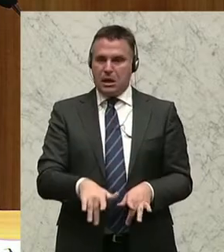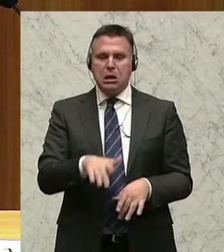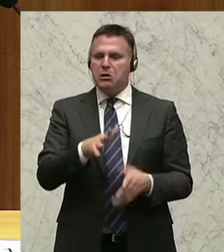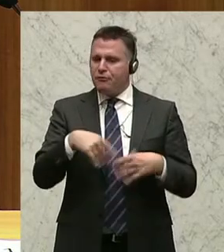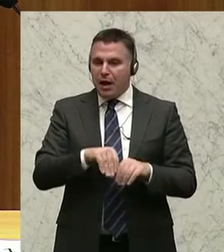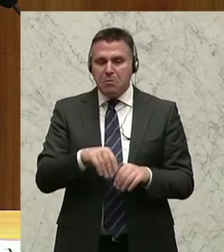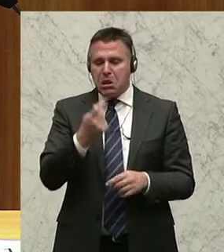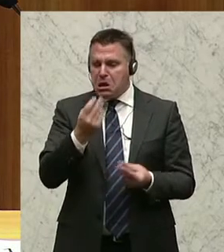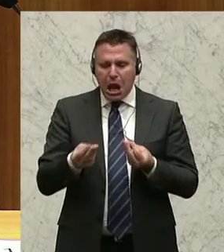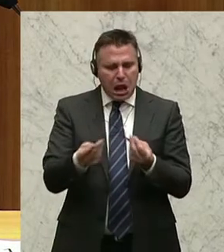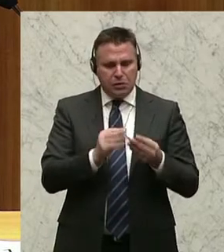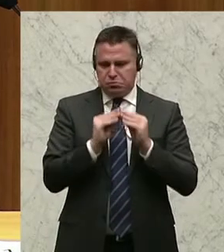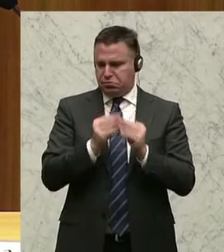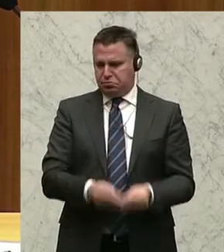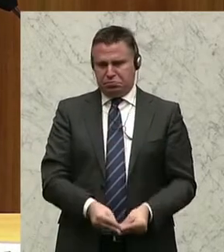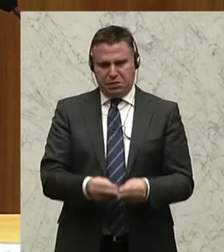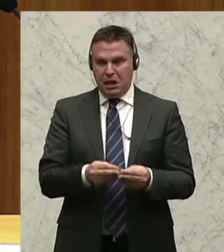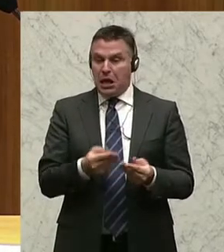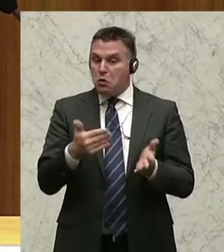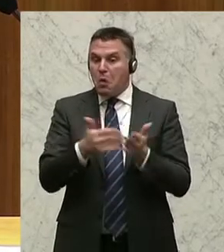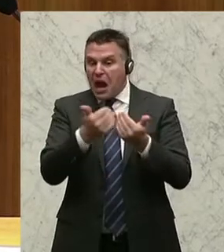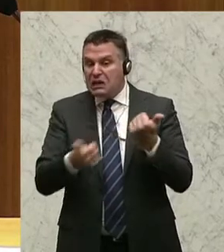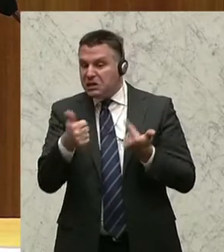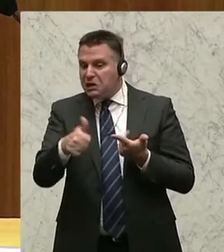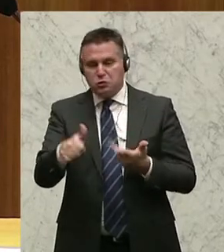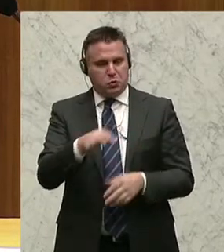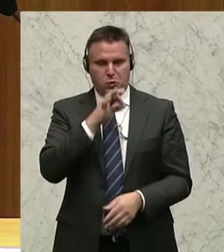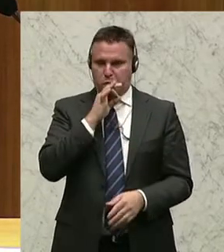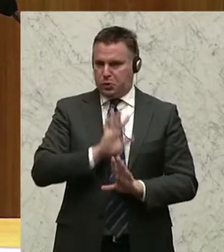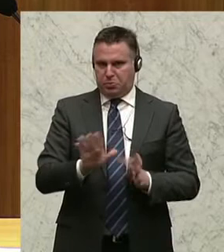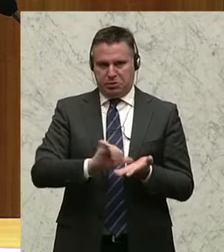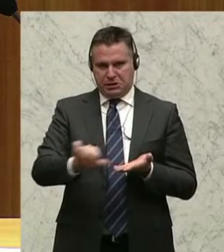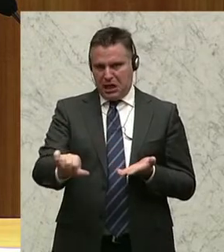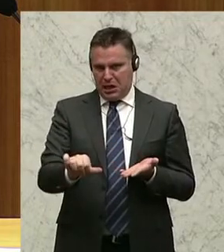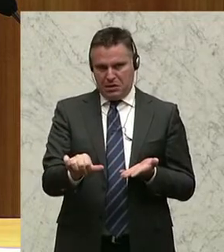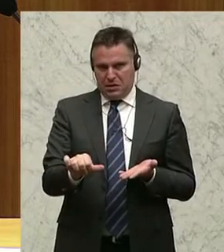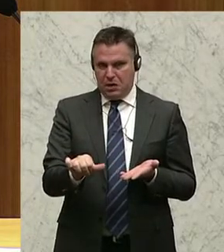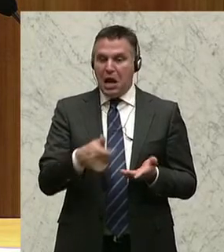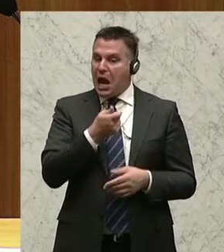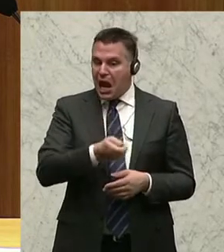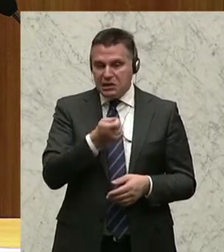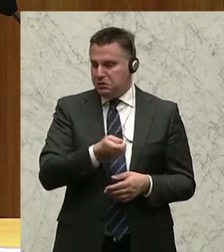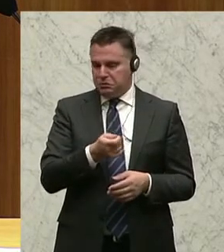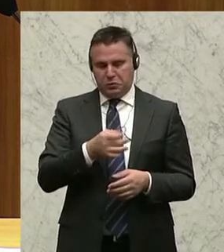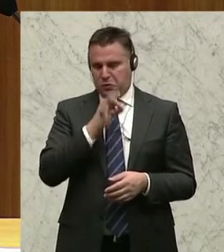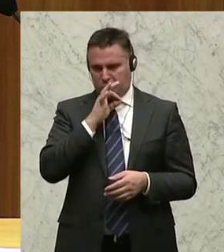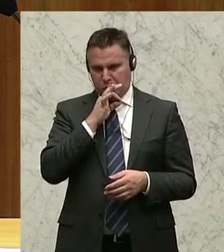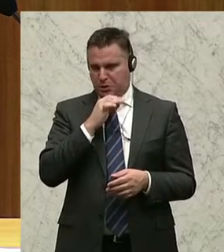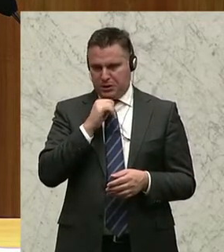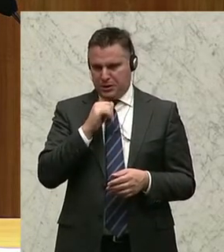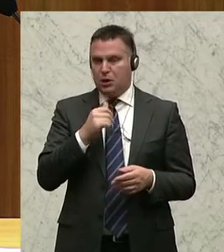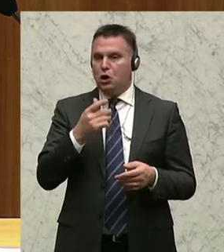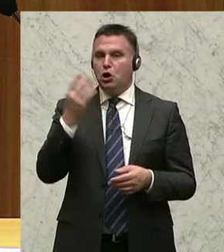oft kein Geld für unvorhergesehene Ausgaben oder können nicht ausreichend heizen. Von